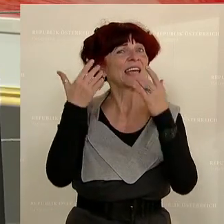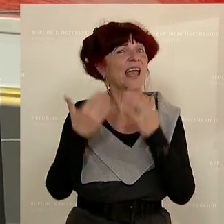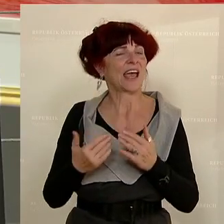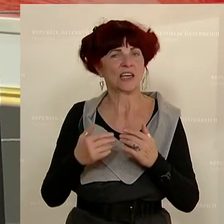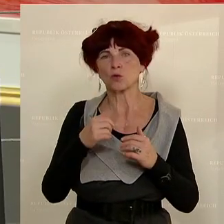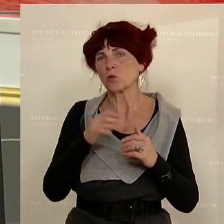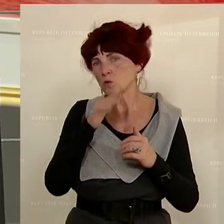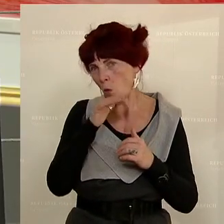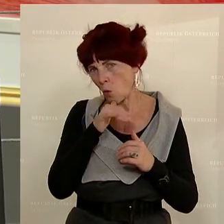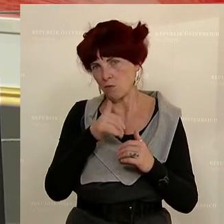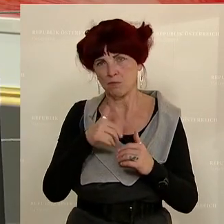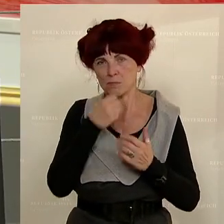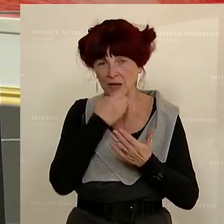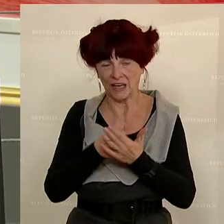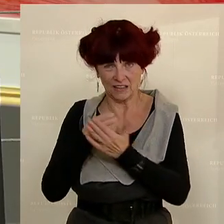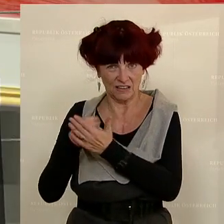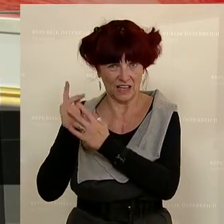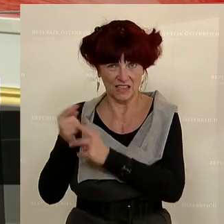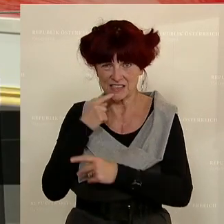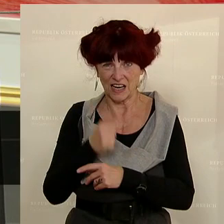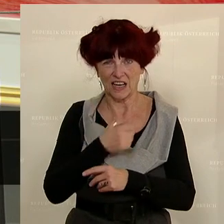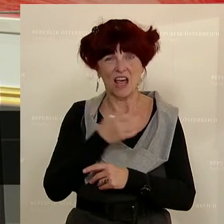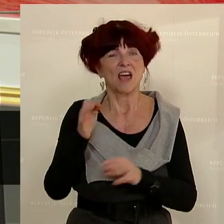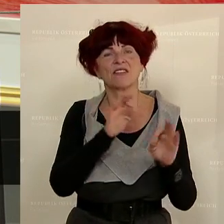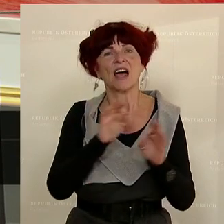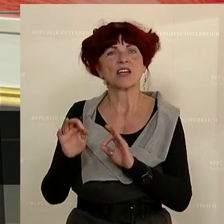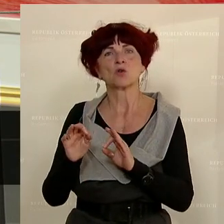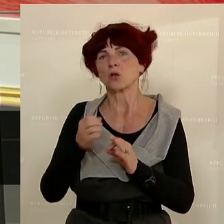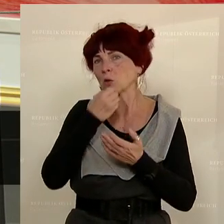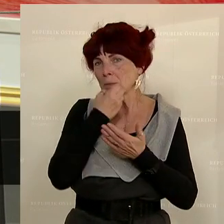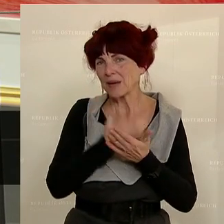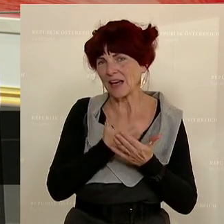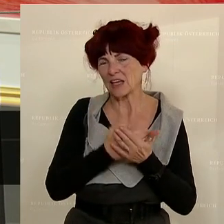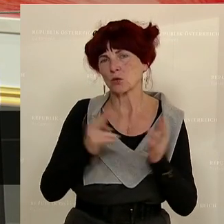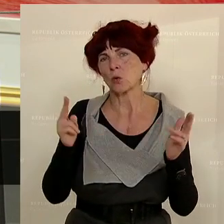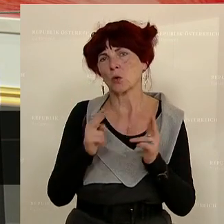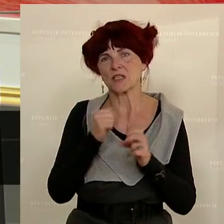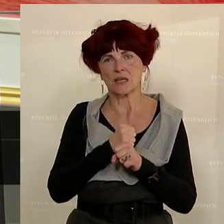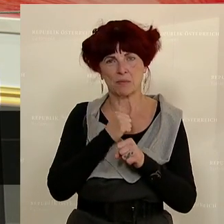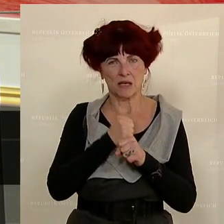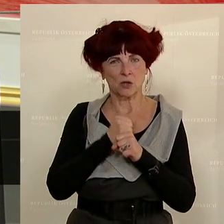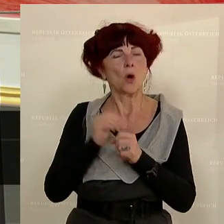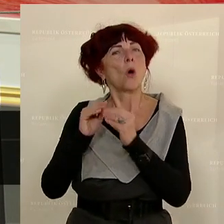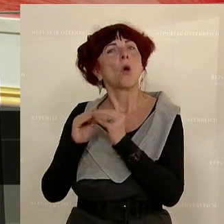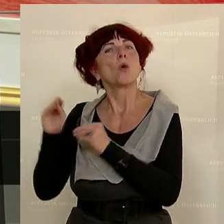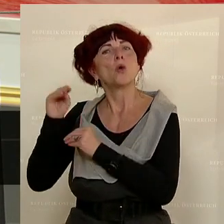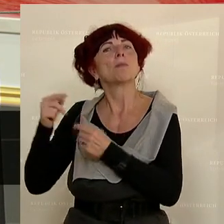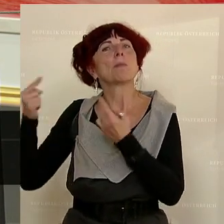Auf der Tagesordnung stehen jetzt der Bericht zur Kurzarbeit, der Bericht zur überbetrieblichen